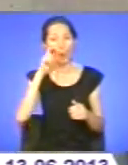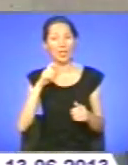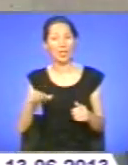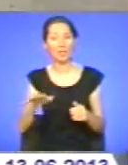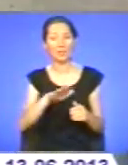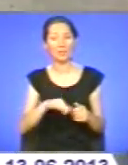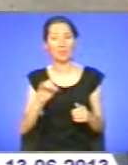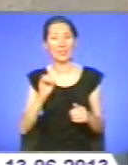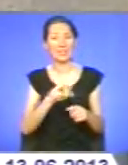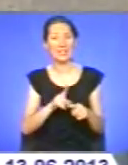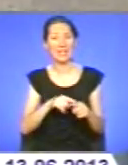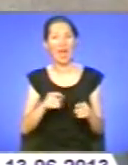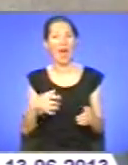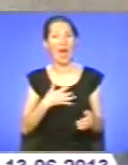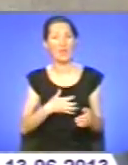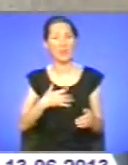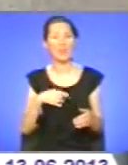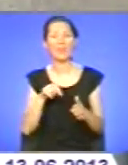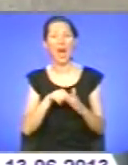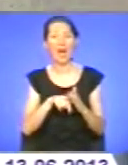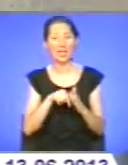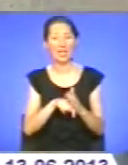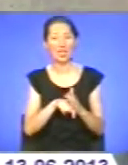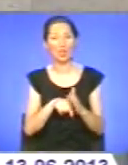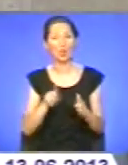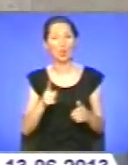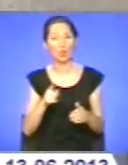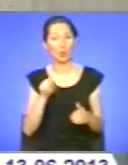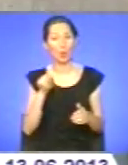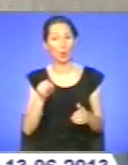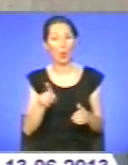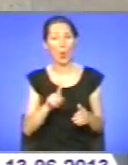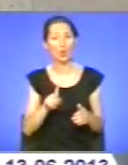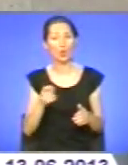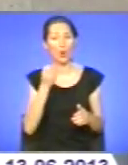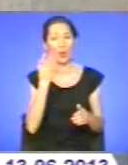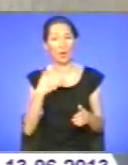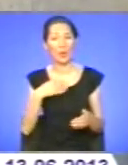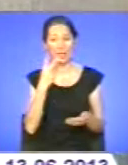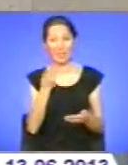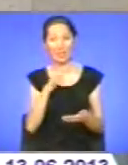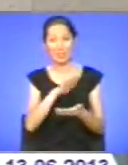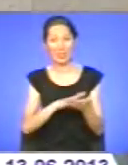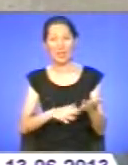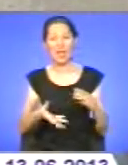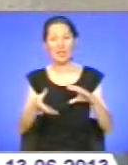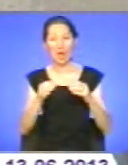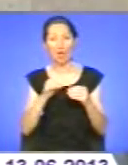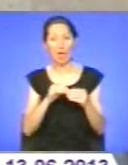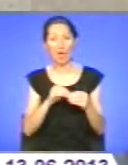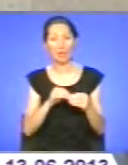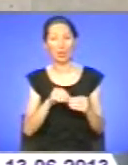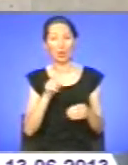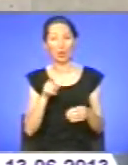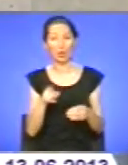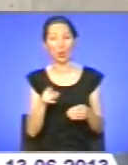це важлива річ. Чому? Тому що, коли ми дивимося далі на результати, то